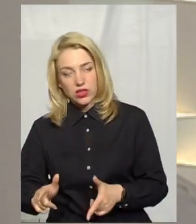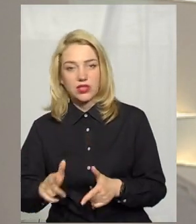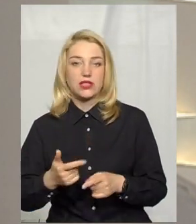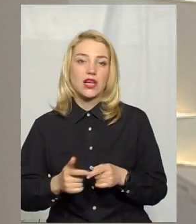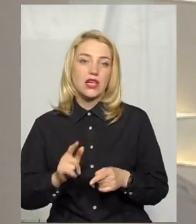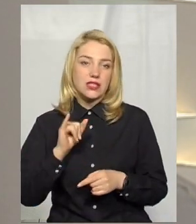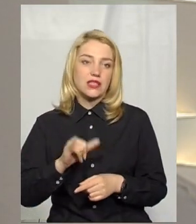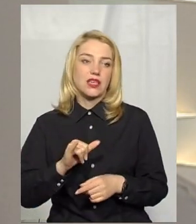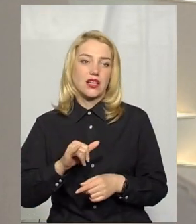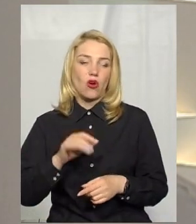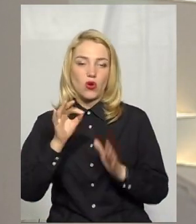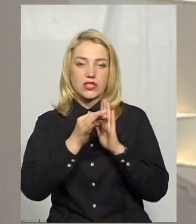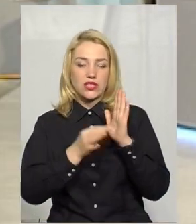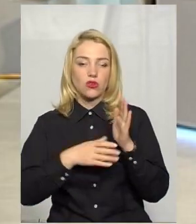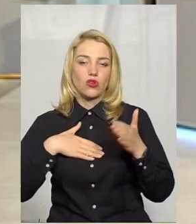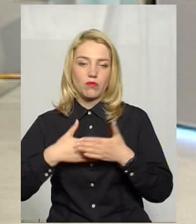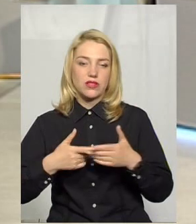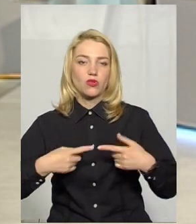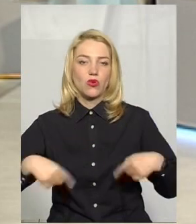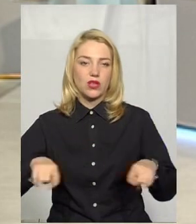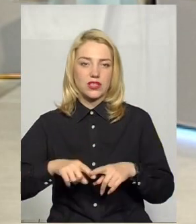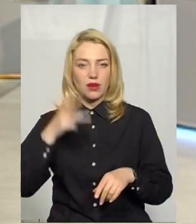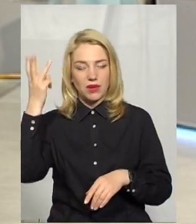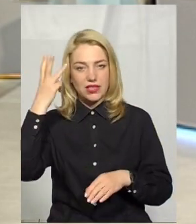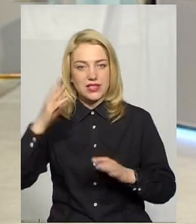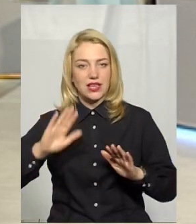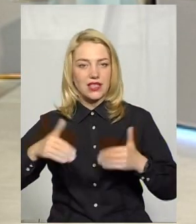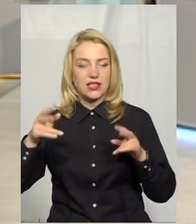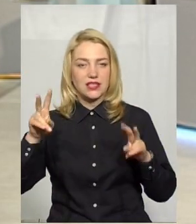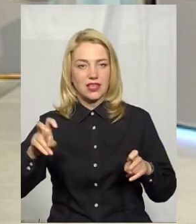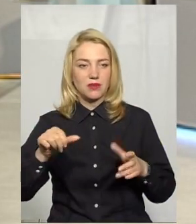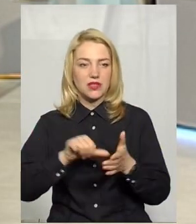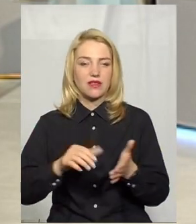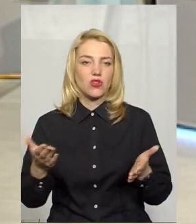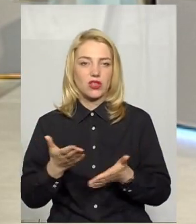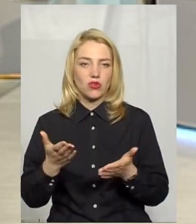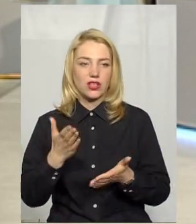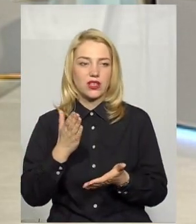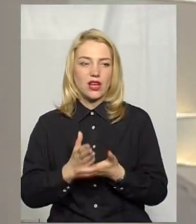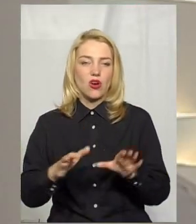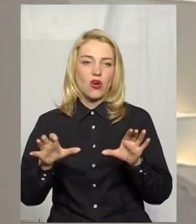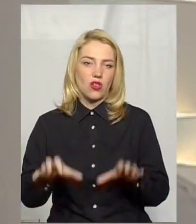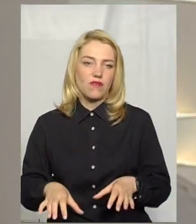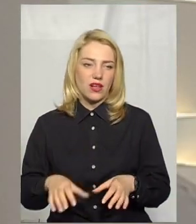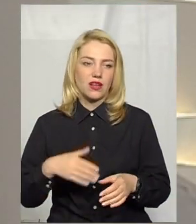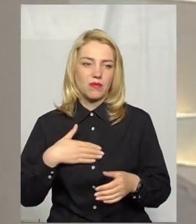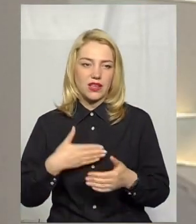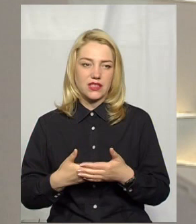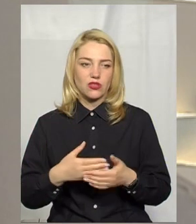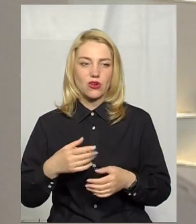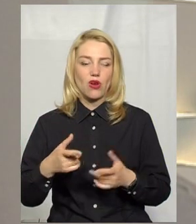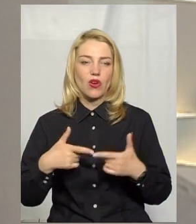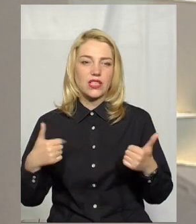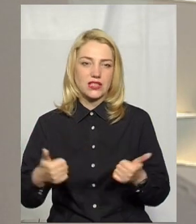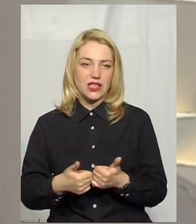громадської організації Хмельницька ініціатива Представник якої голова громадської організації